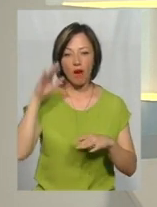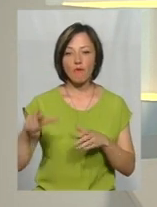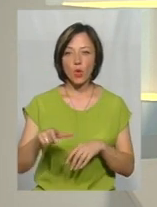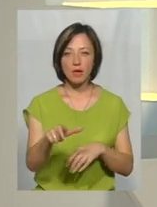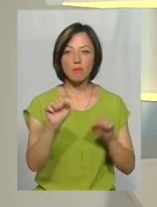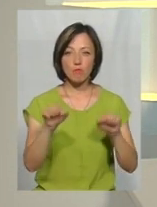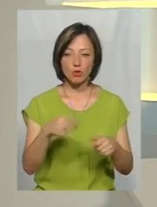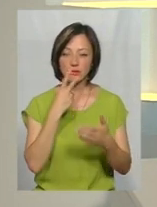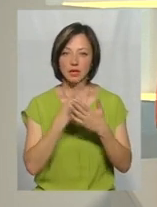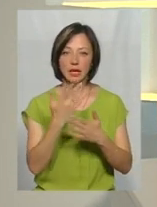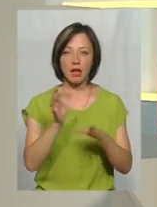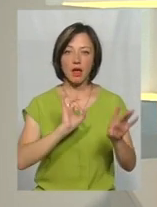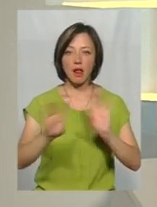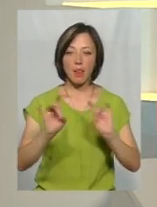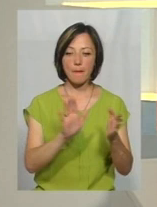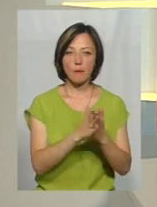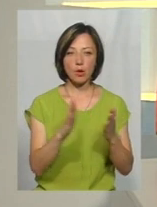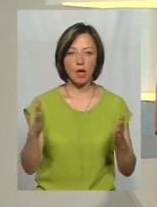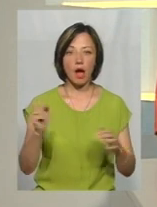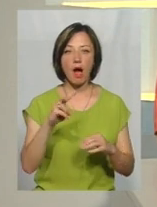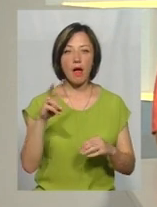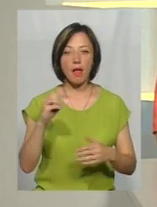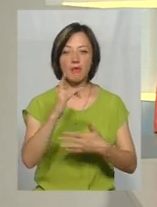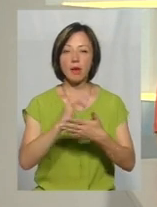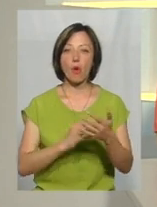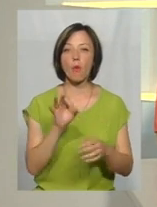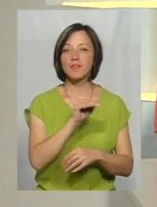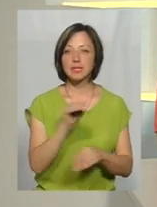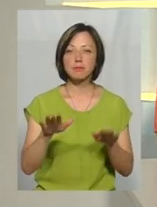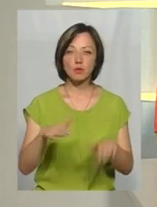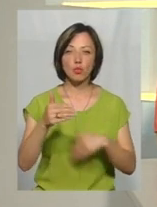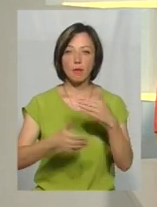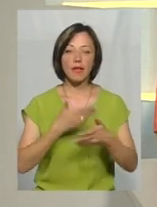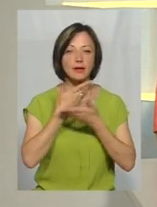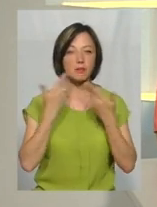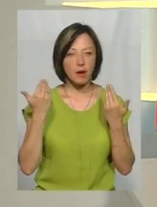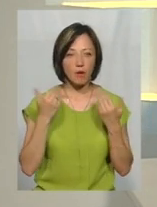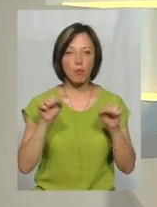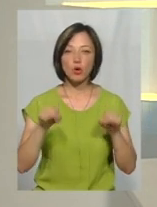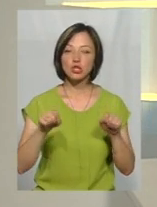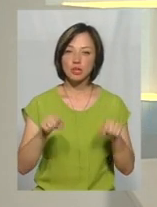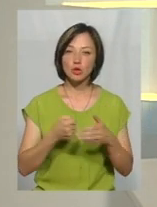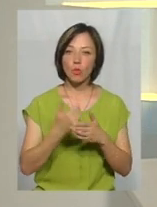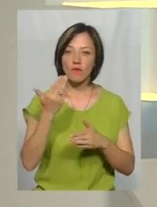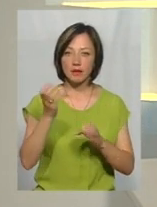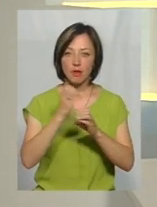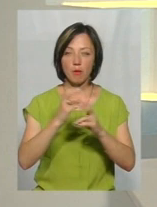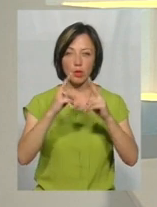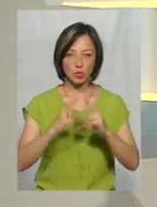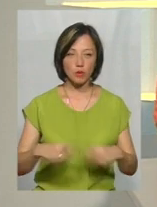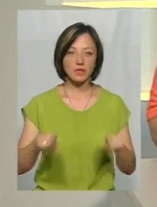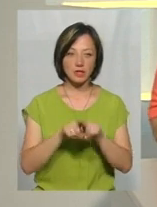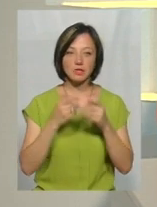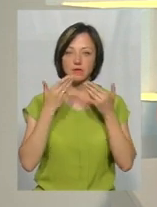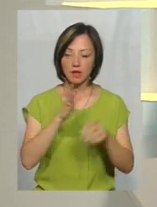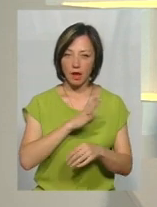Про це можемо судити з їхніх рекламних проспектів, але у переліку офіційних місць для купання їх немає. Можливо, до вас у лабораторію все ж таки